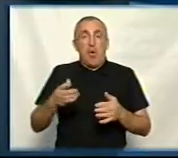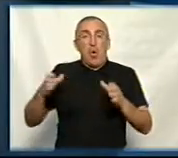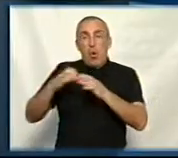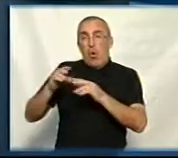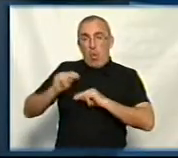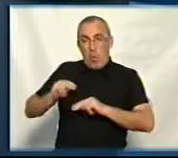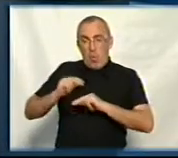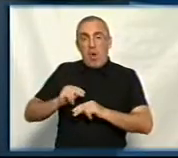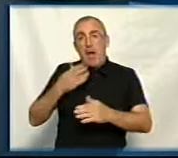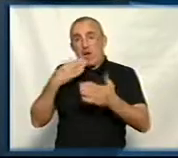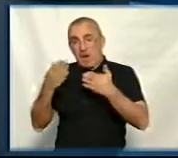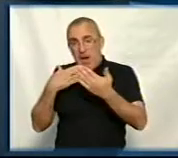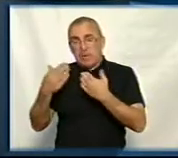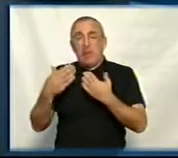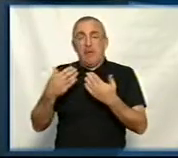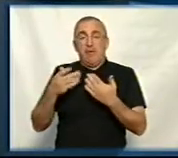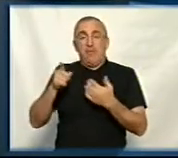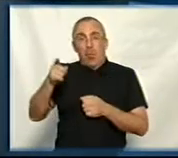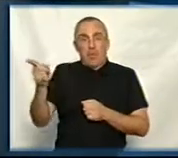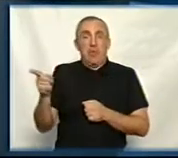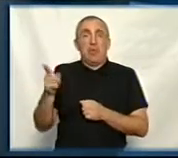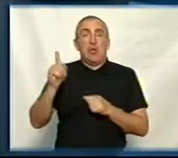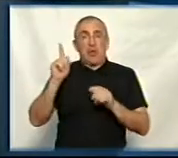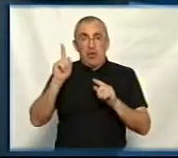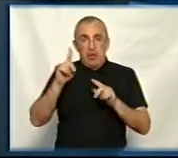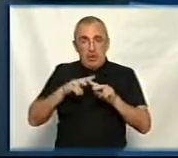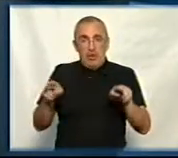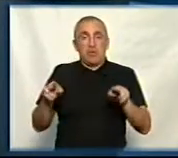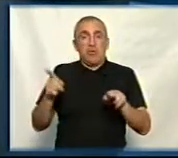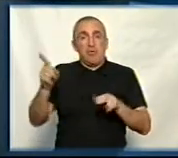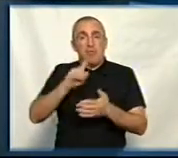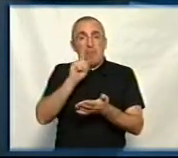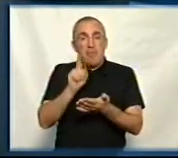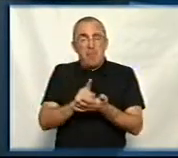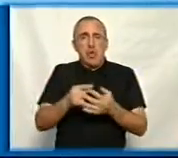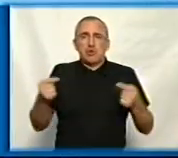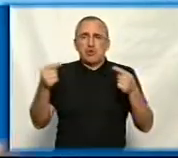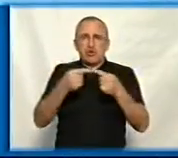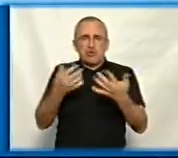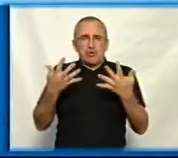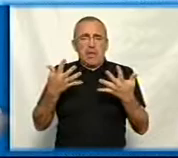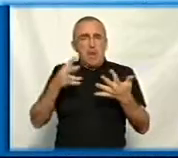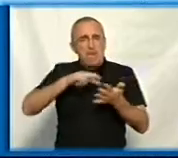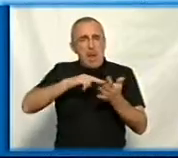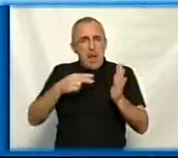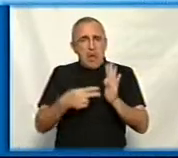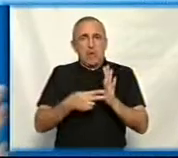радилися теж щодо цього. Вони теж розуміють, що це має бути чіткий план, що ми хочемо від цієї робочої групи. Я,